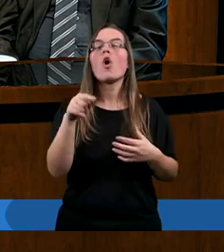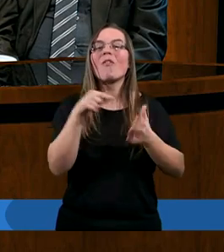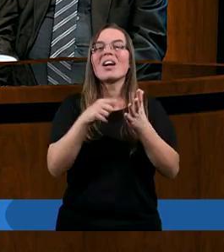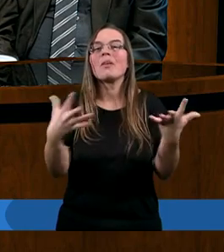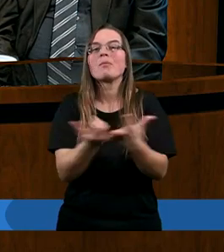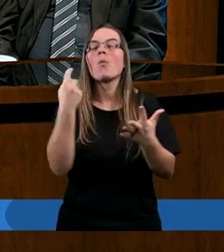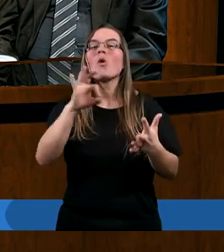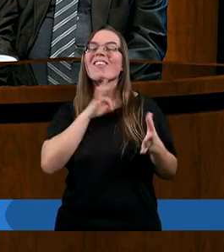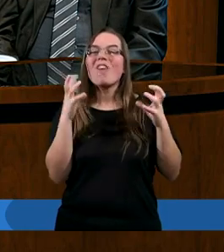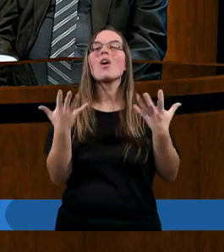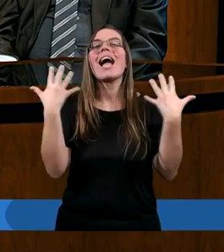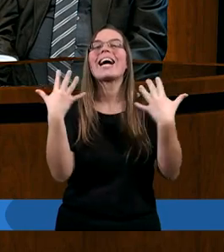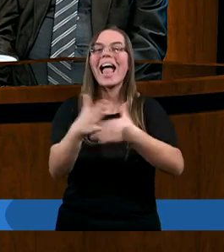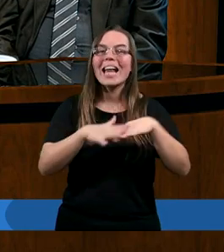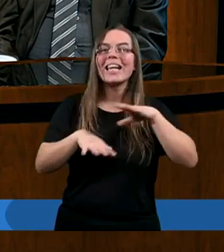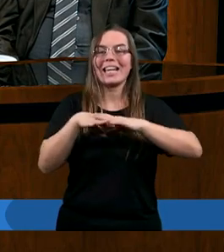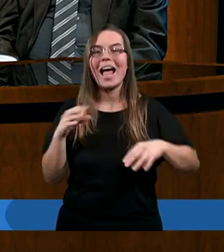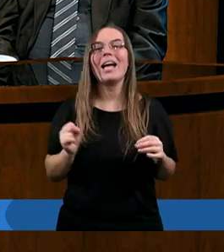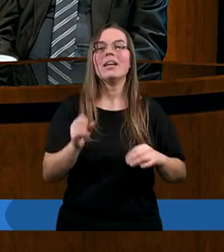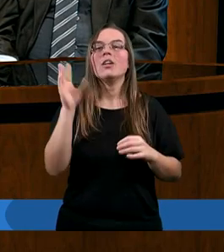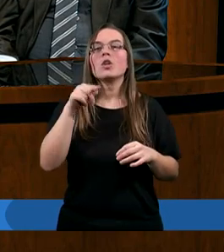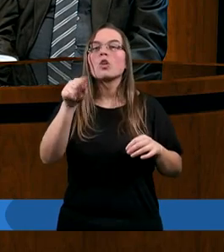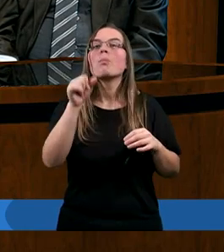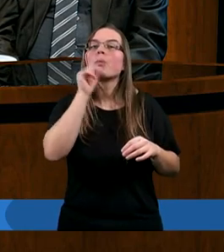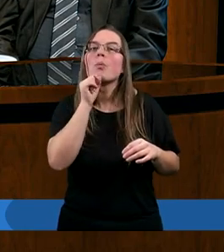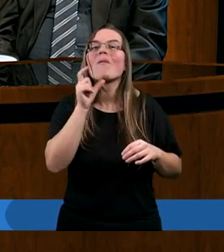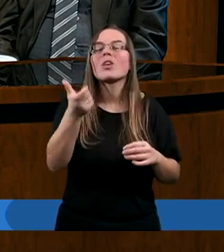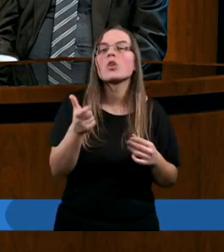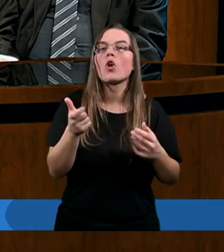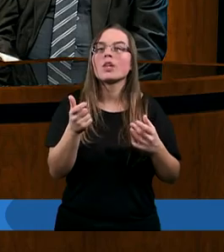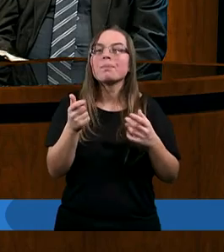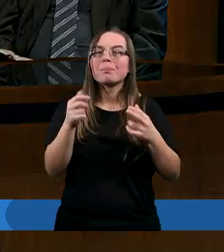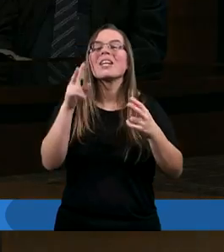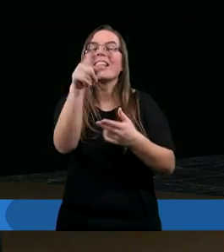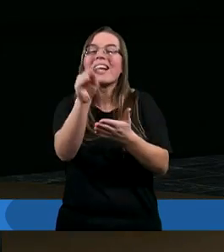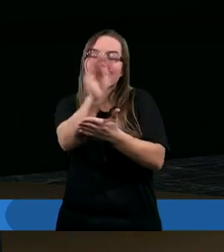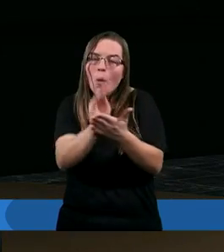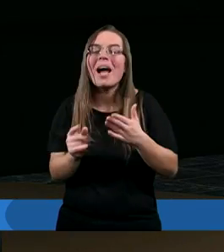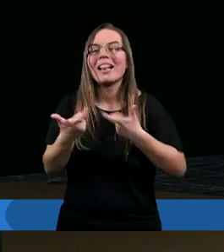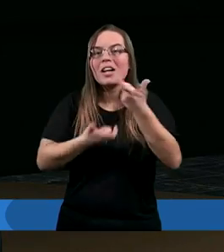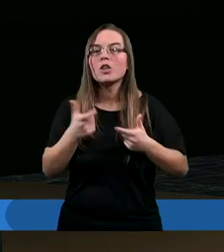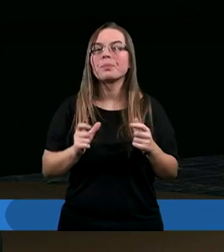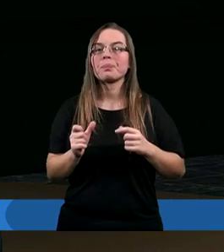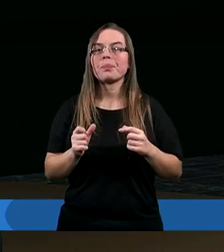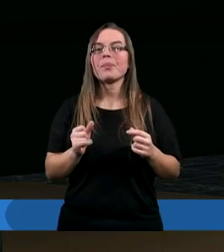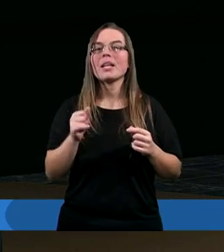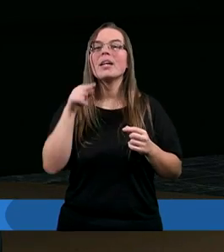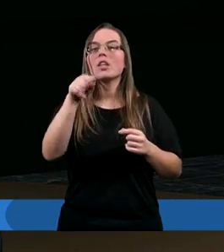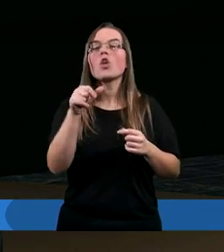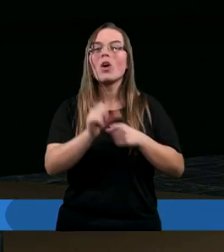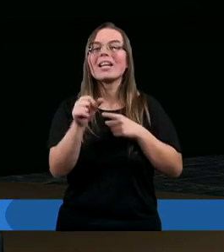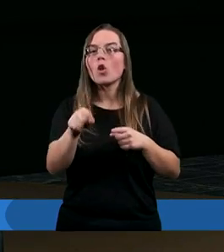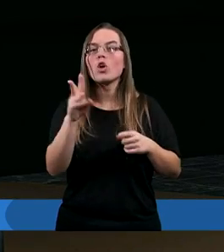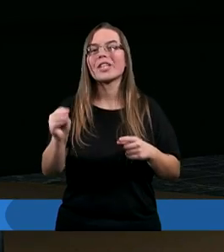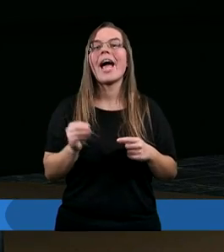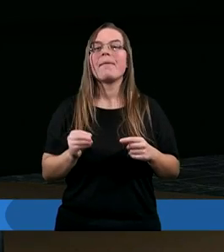sprawy w swoje ręce. Zresztą tutaj też jeszcze chciałem uwagę zwrócić na ten komentarz. Tutaj jest napisane, że